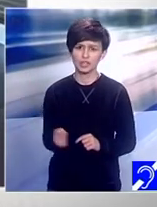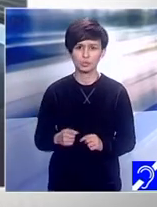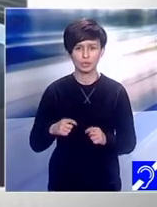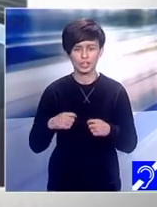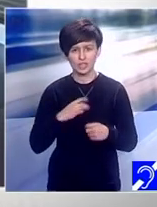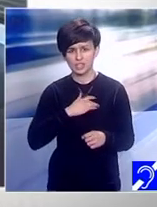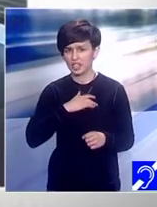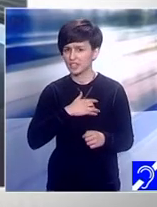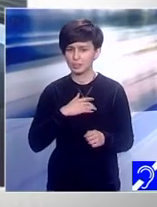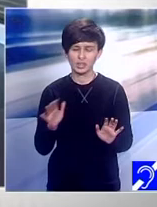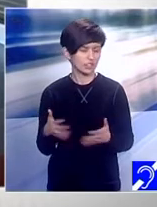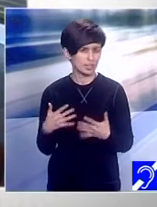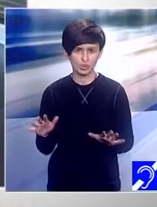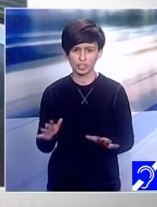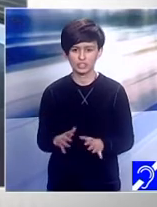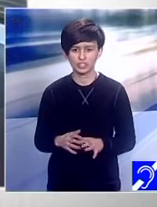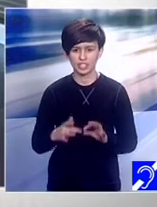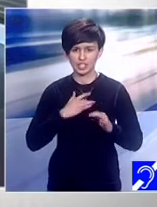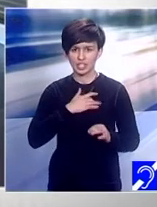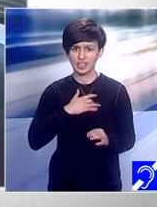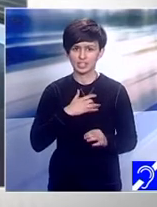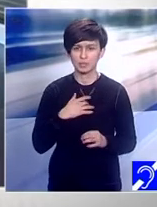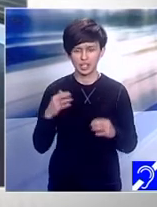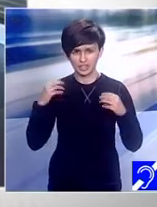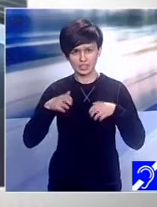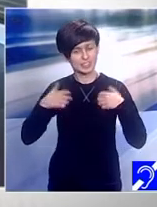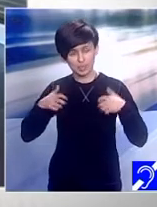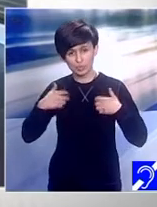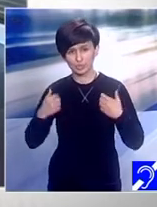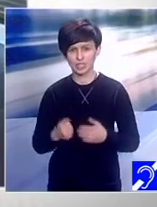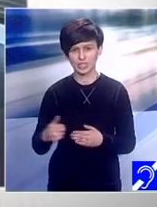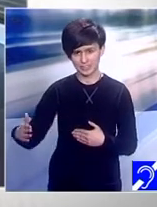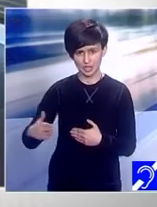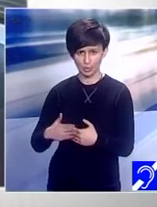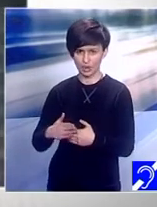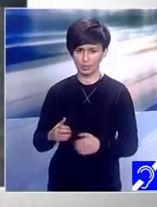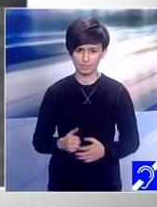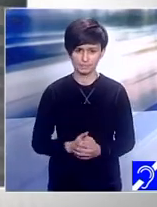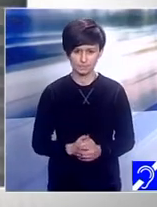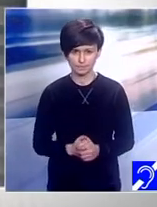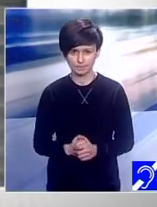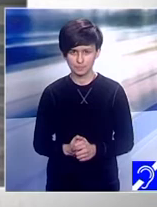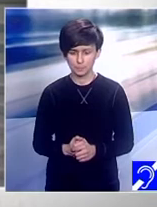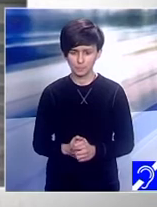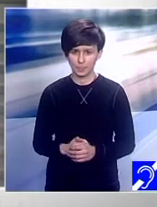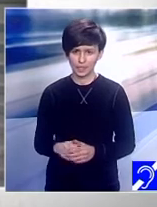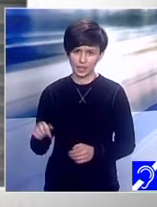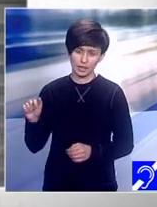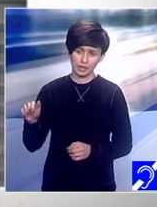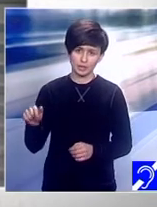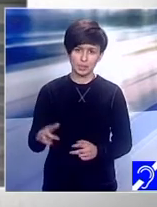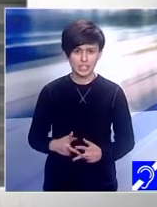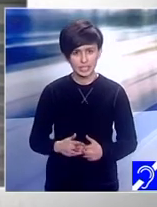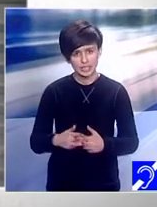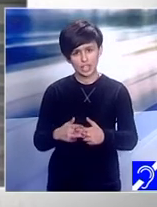se bucură când e în preajma lui. Pe tine te-a ajutat cineva să faci față, la început,